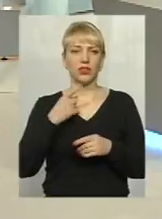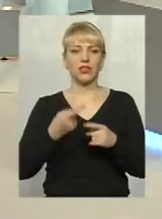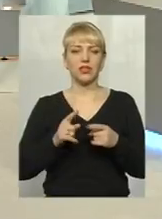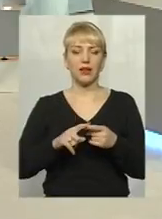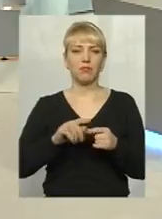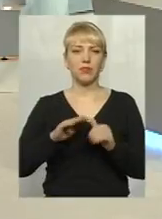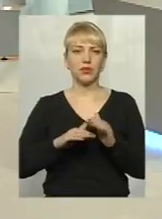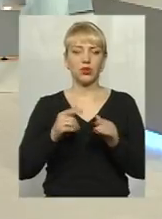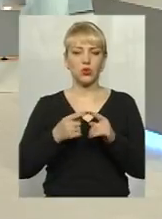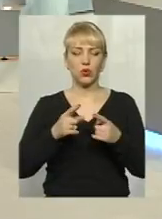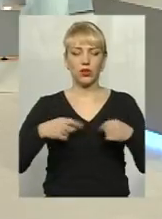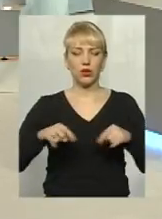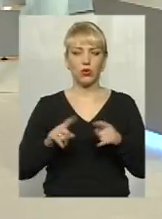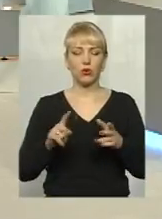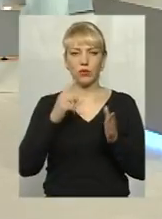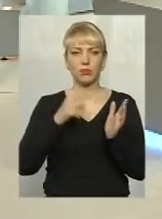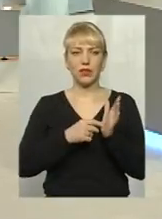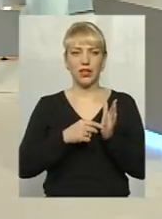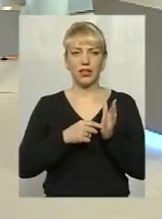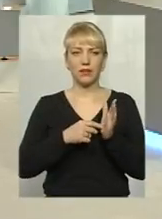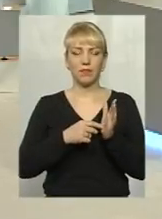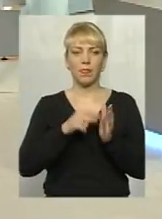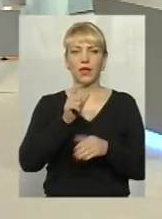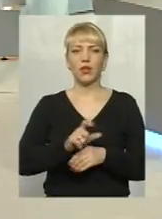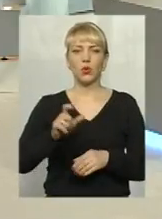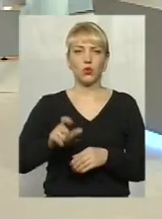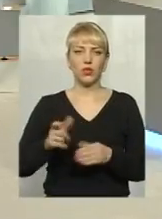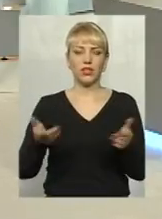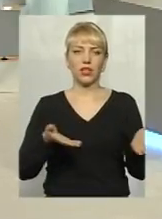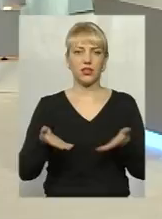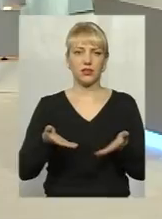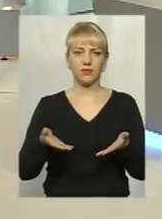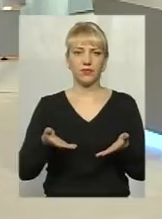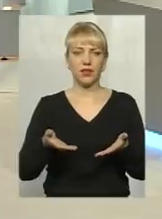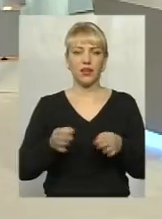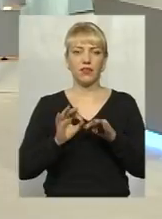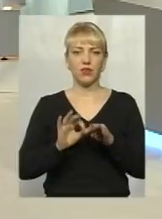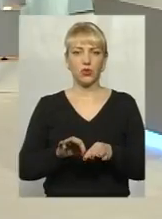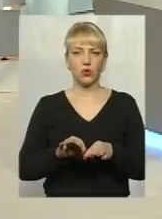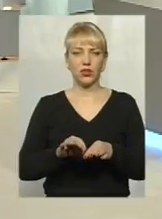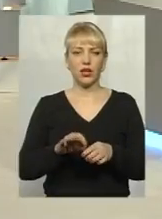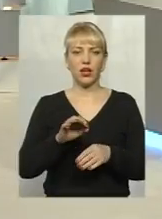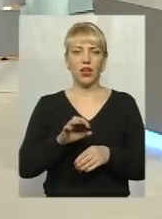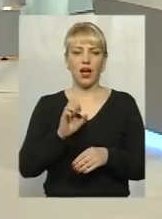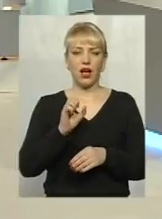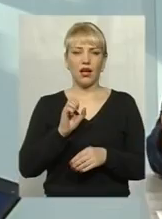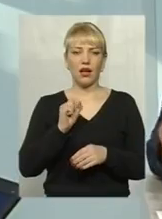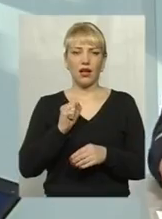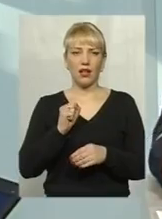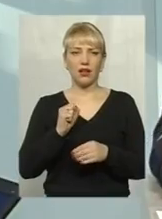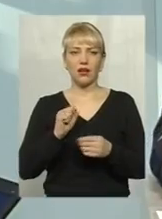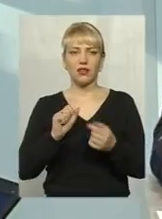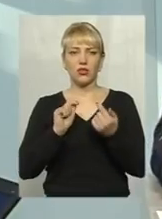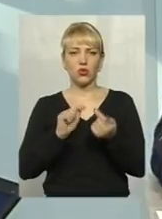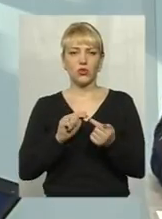під цю категорію попадають люди, які ведуть такий асоціальний спосіб життя. Тобто